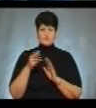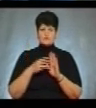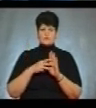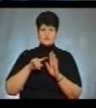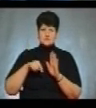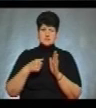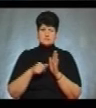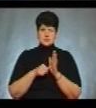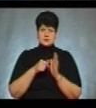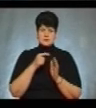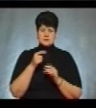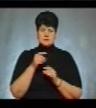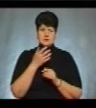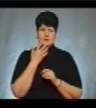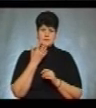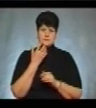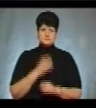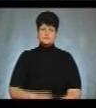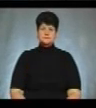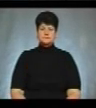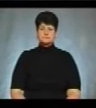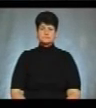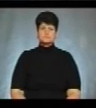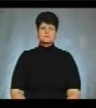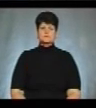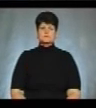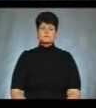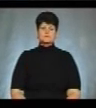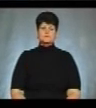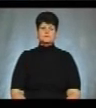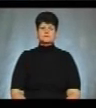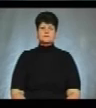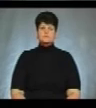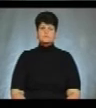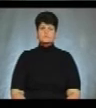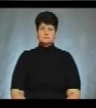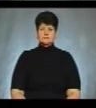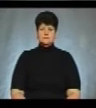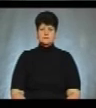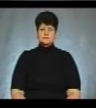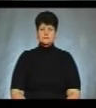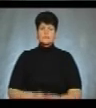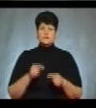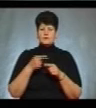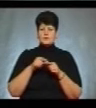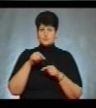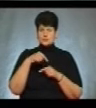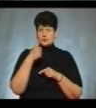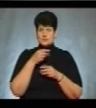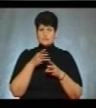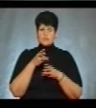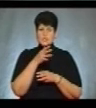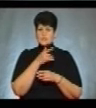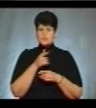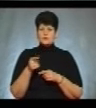,6 градуса». Любов Гадомська, Соломія Струс, Оксана Галіяш – Новини. Цьогоріч опалювальний сезон